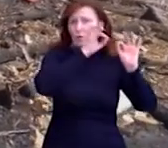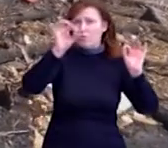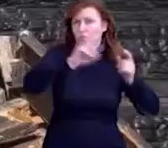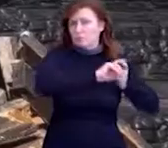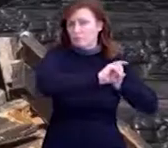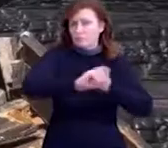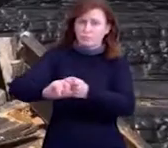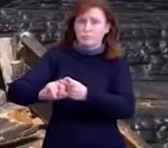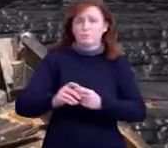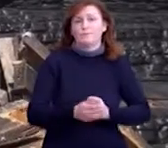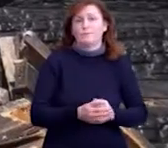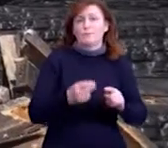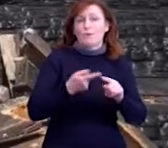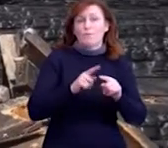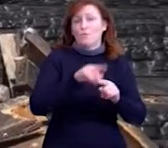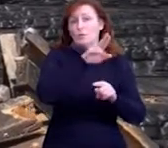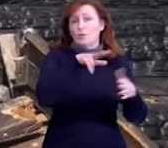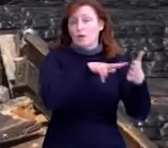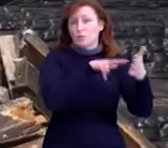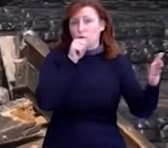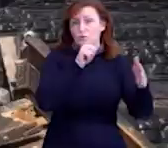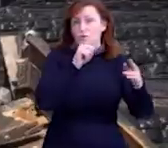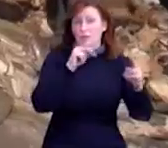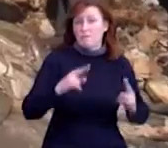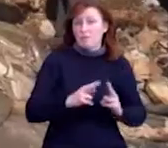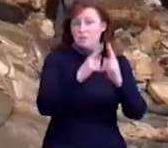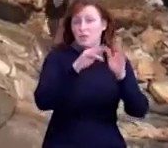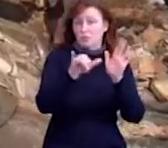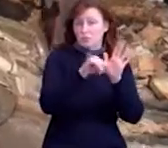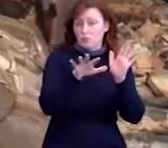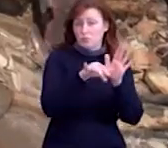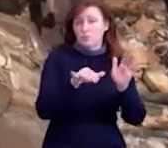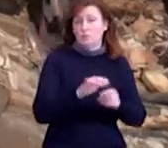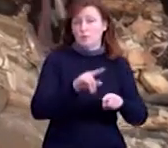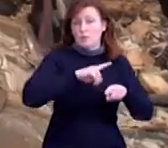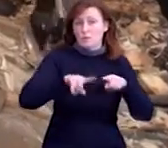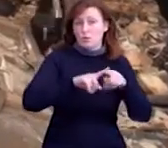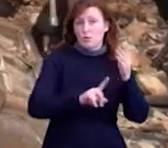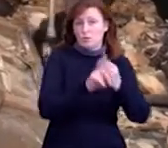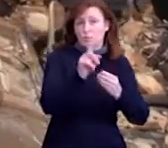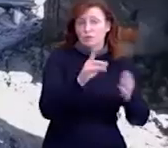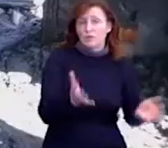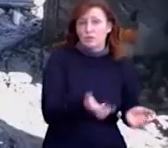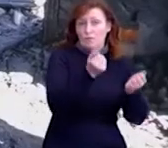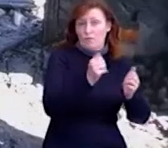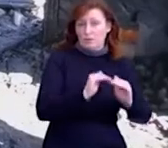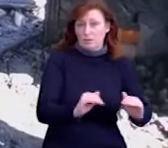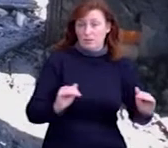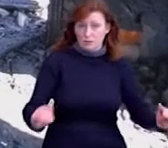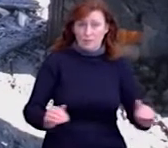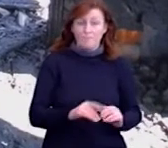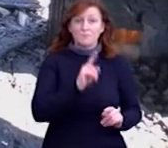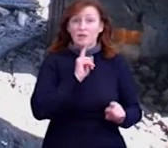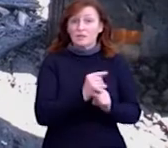Туди подзвонили, там відключили підстанцію, тут відключили проводдя. І вже бігом рятувати дітей. Сестра Віри